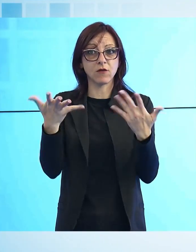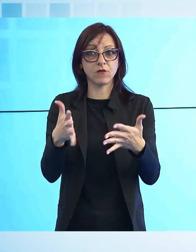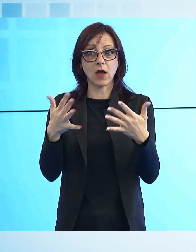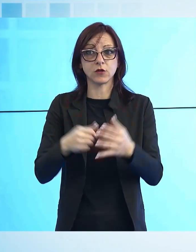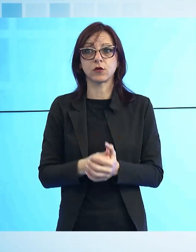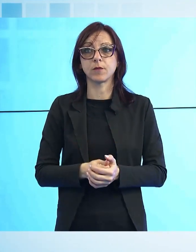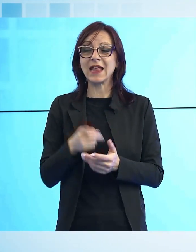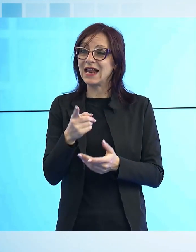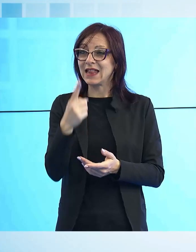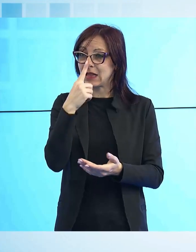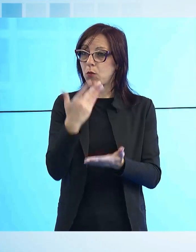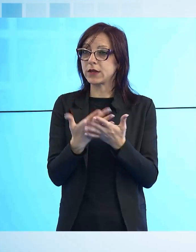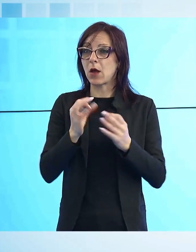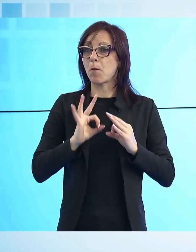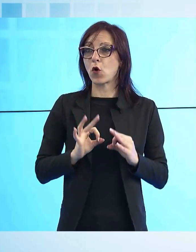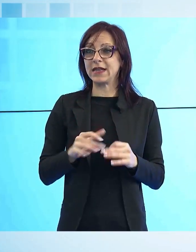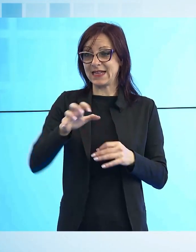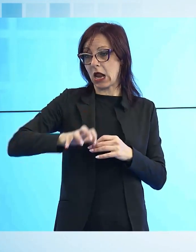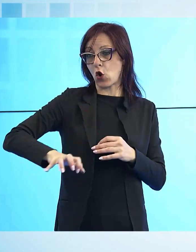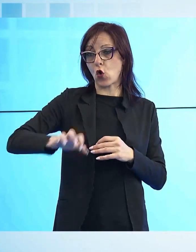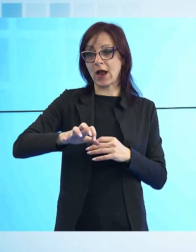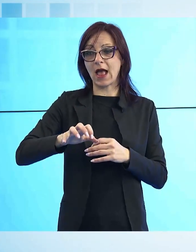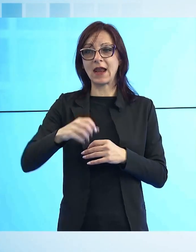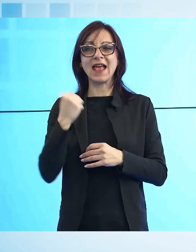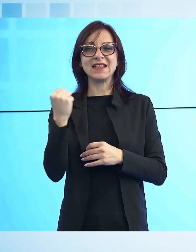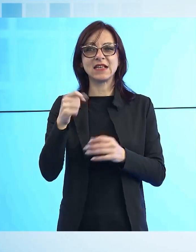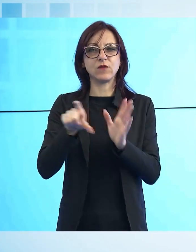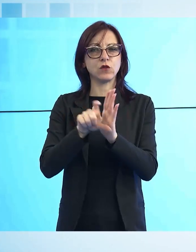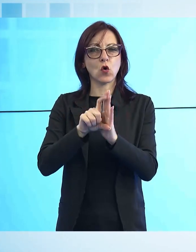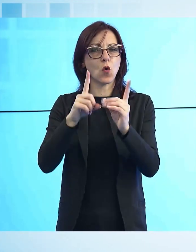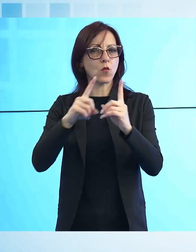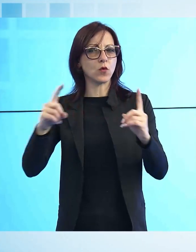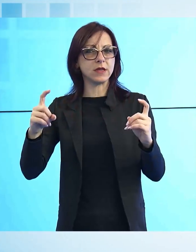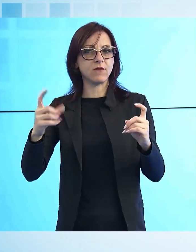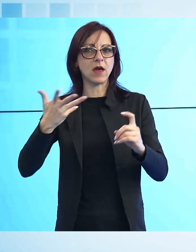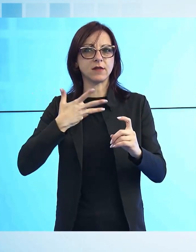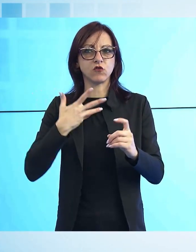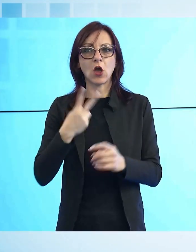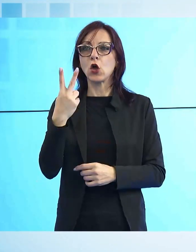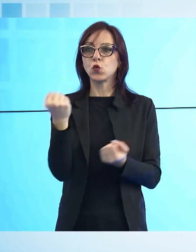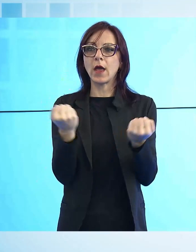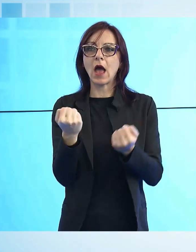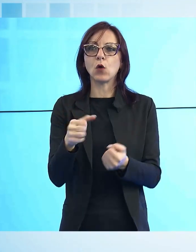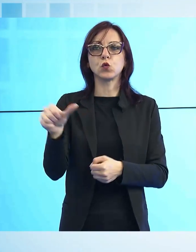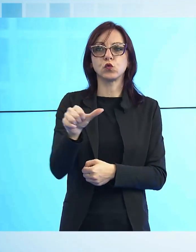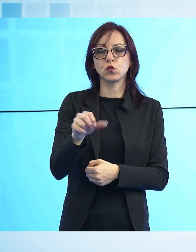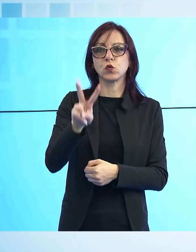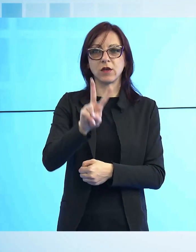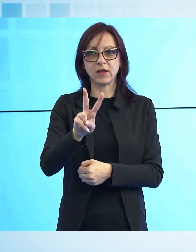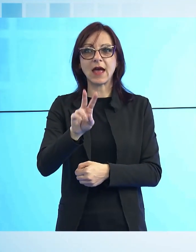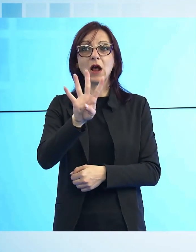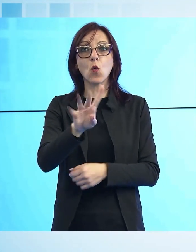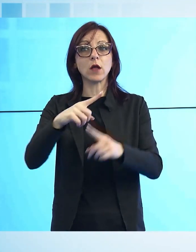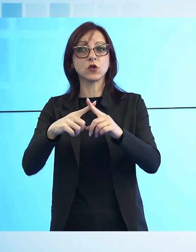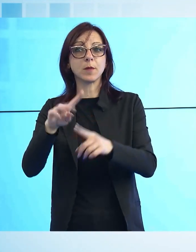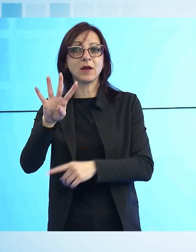che svolge servizio in tutti i comuni dell'area. Si tratta di due Suzuki Vitara 4x4 ibride che